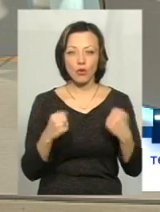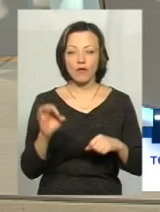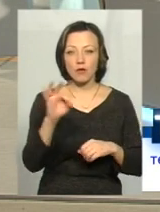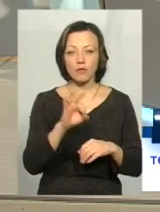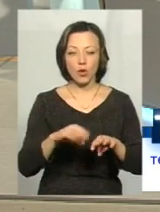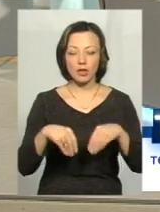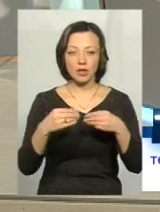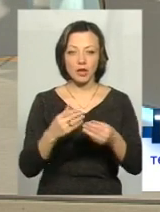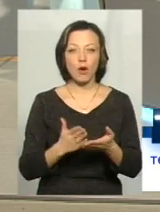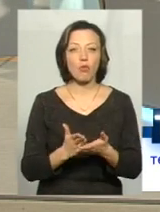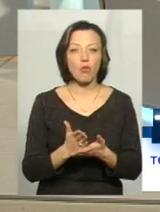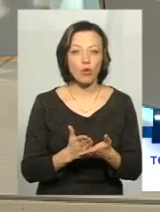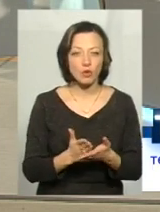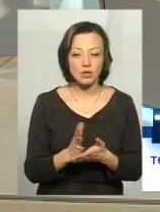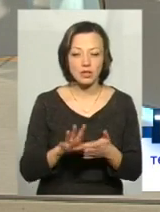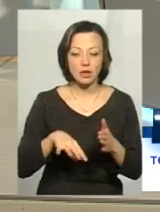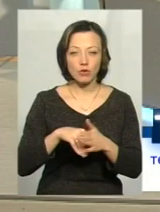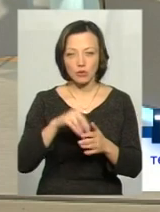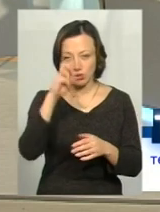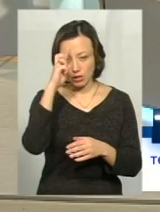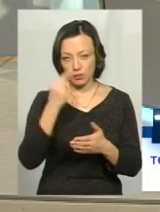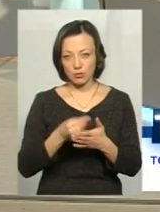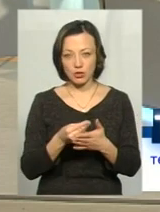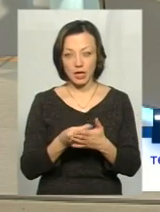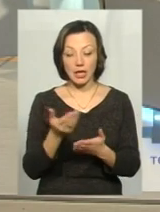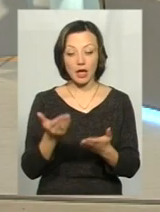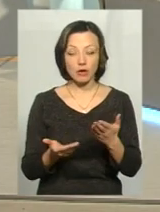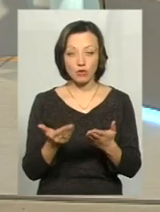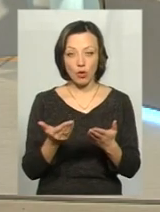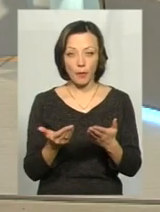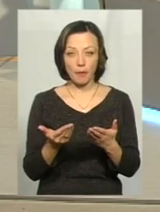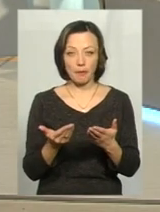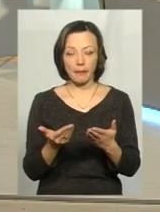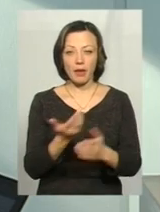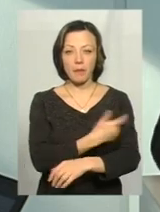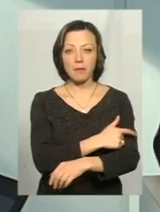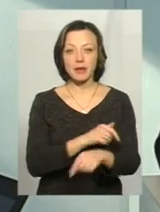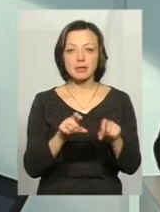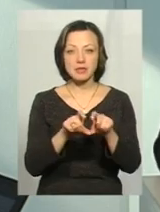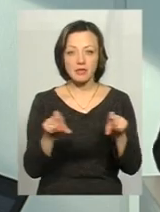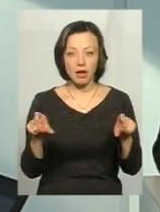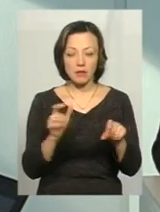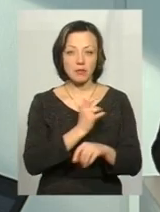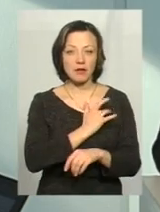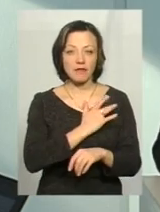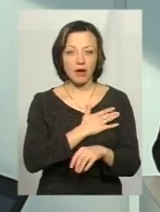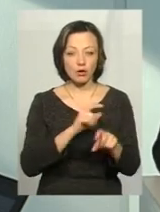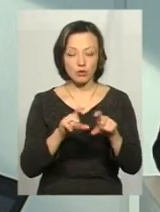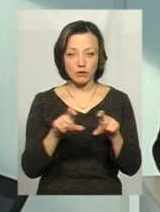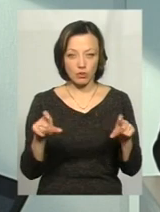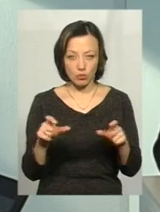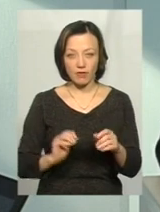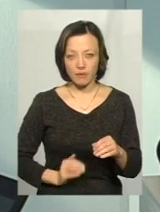надання послуг за рахунок коштів державного бюджету. Якщо заклад приватна установа